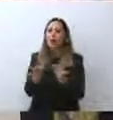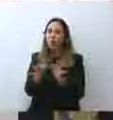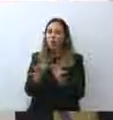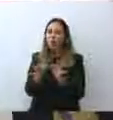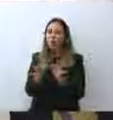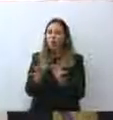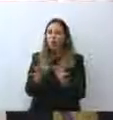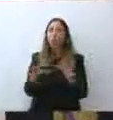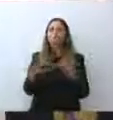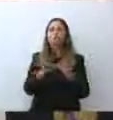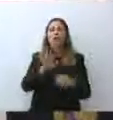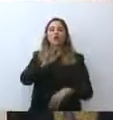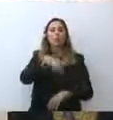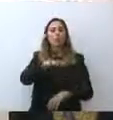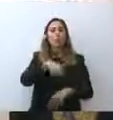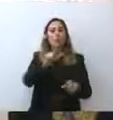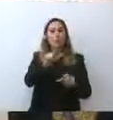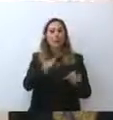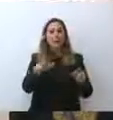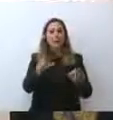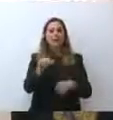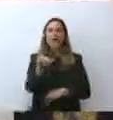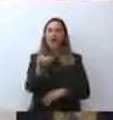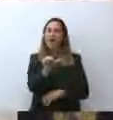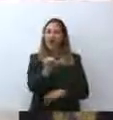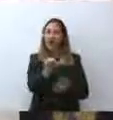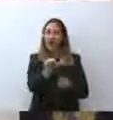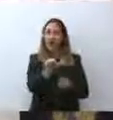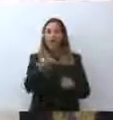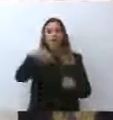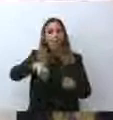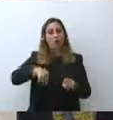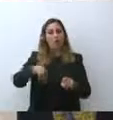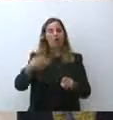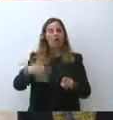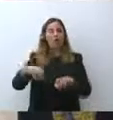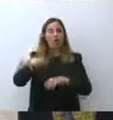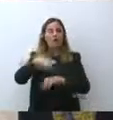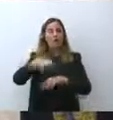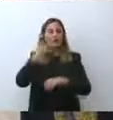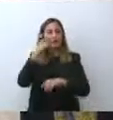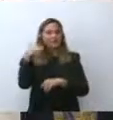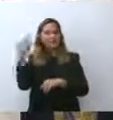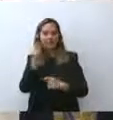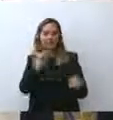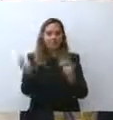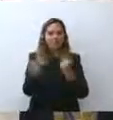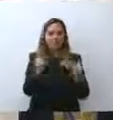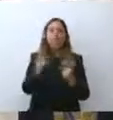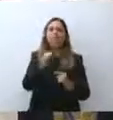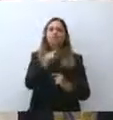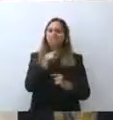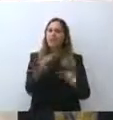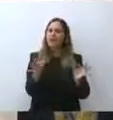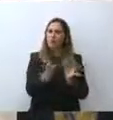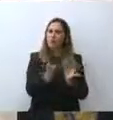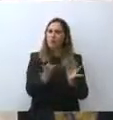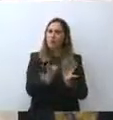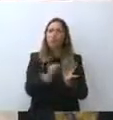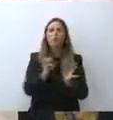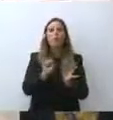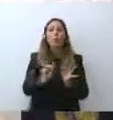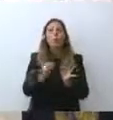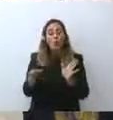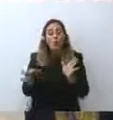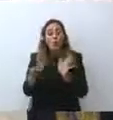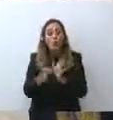persone in Afghanistan, di cui si parlano oggi i ministri esteri, e se potrebbe essere un punto anche